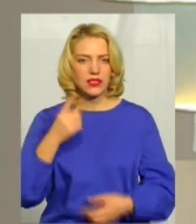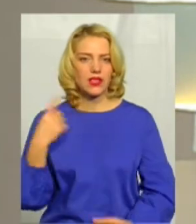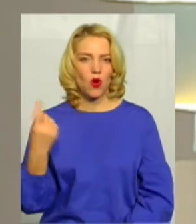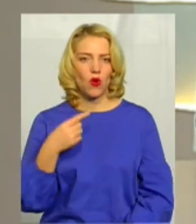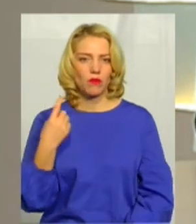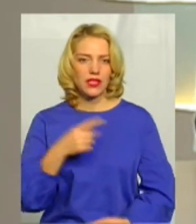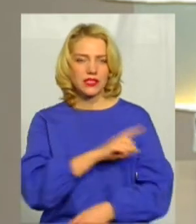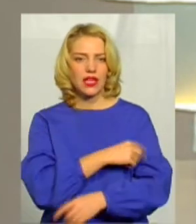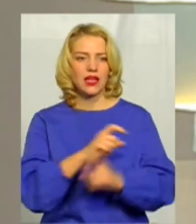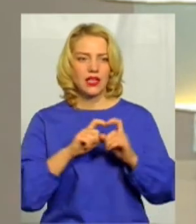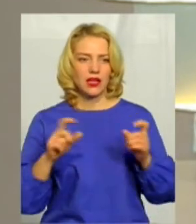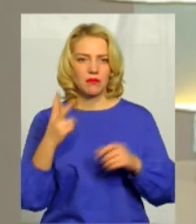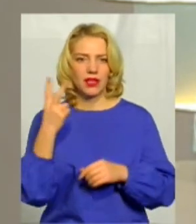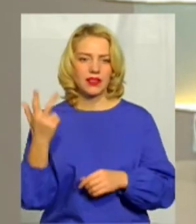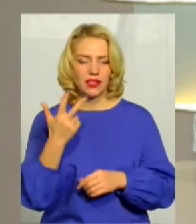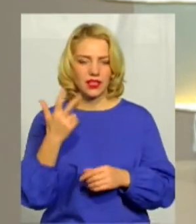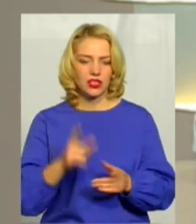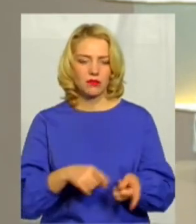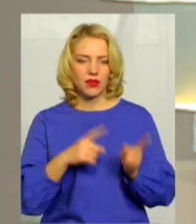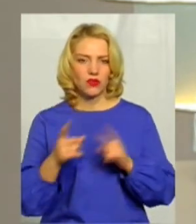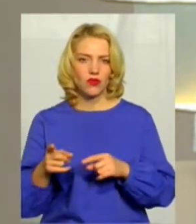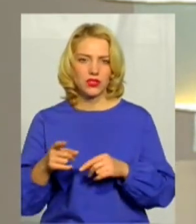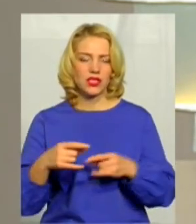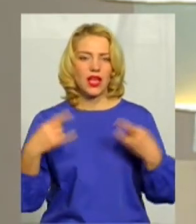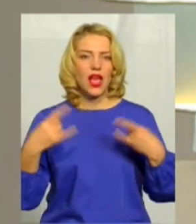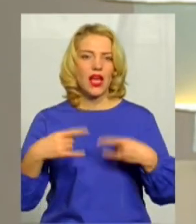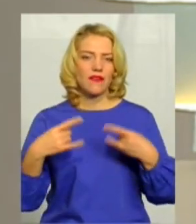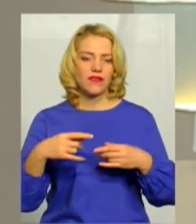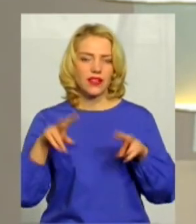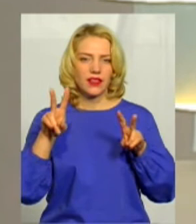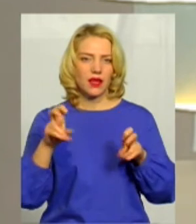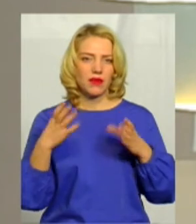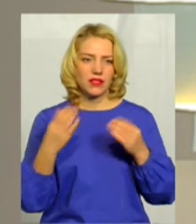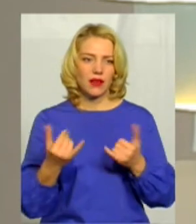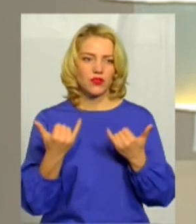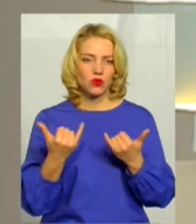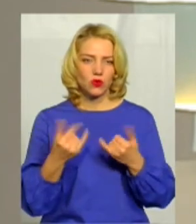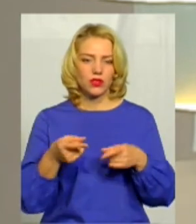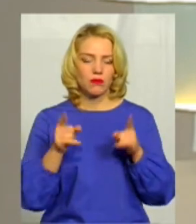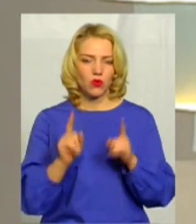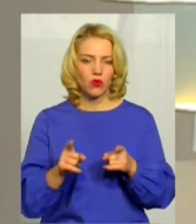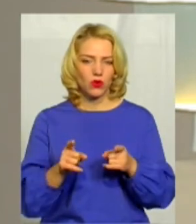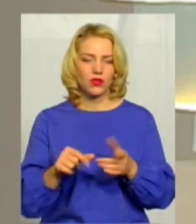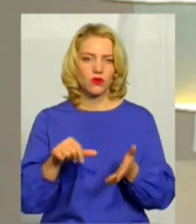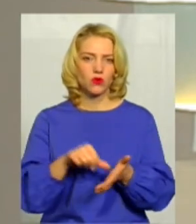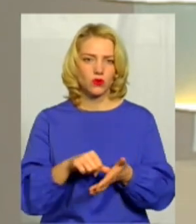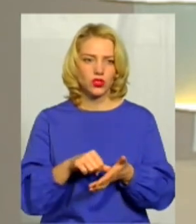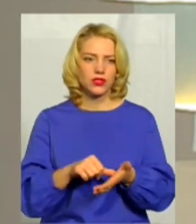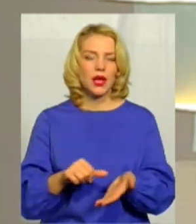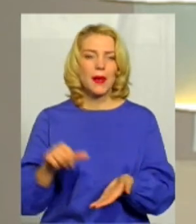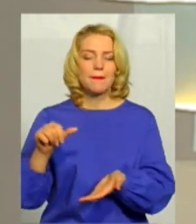ми тричі переносили ефір теми дня. Сьогодні пан Цуглевич погодив участь представника